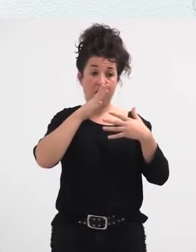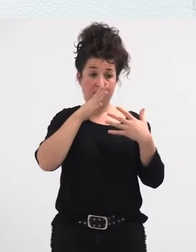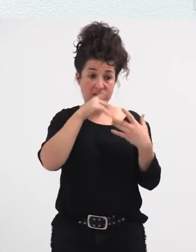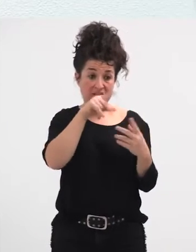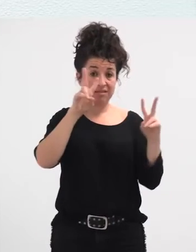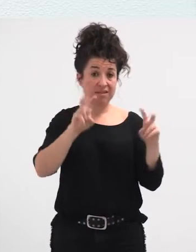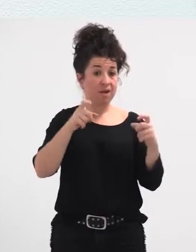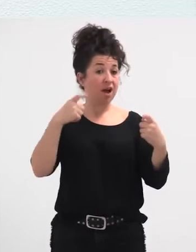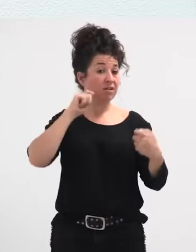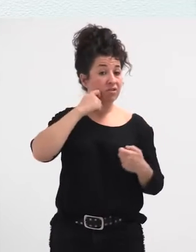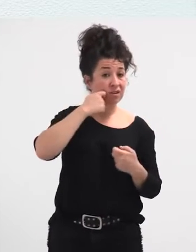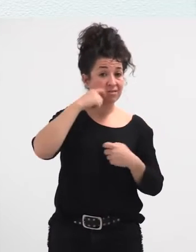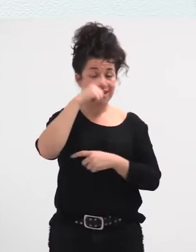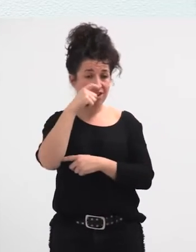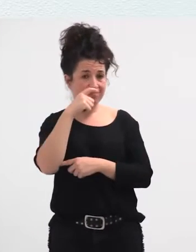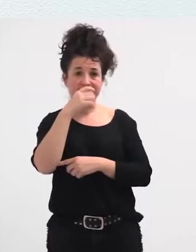eta eta